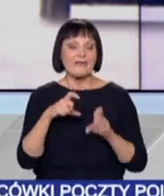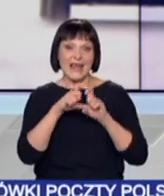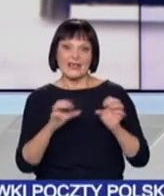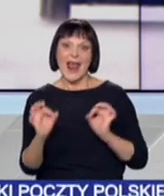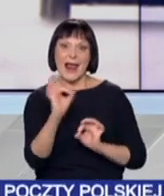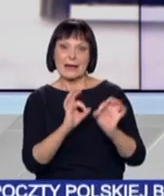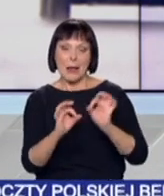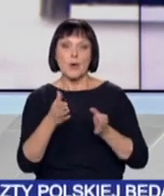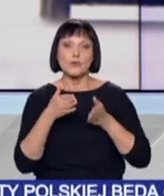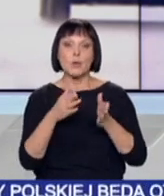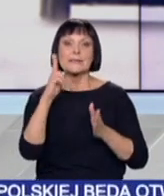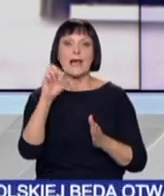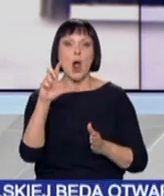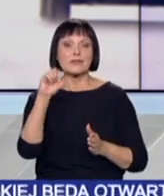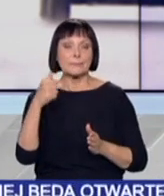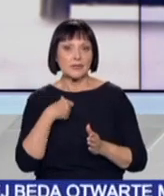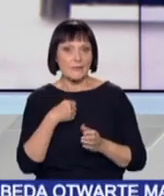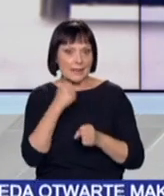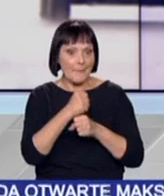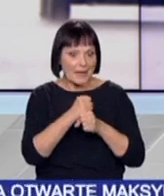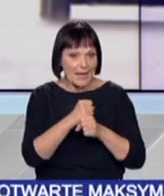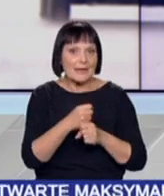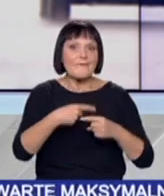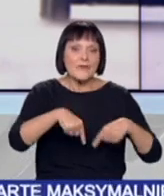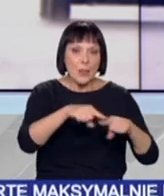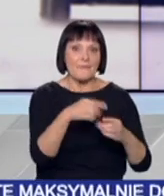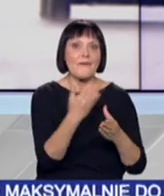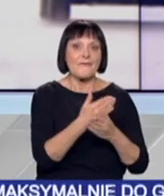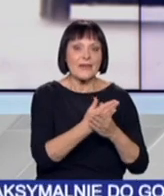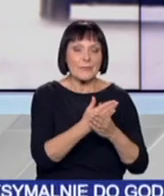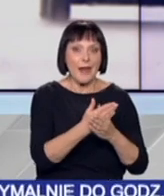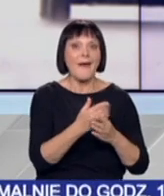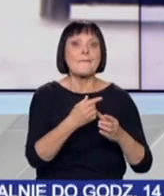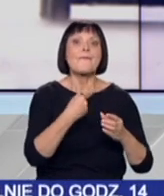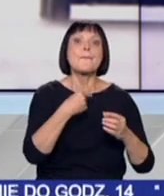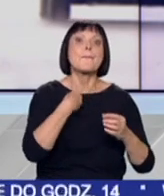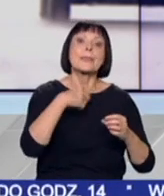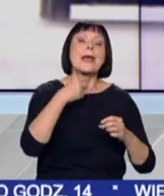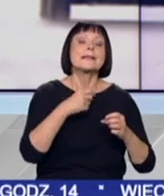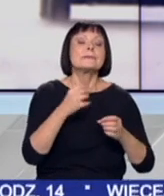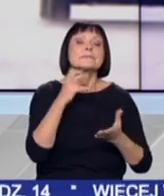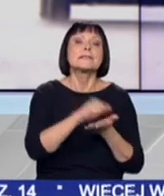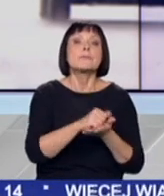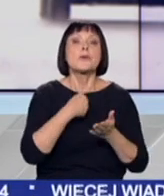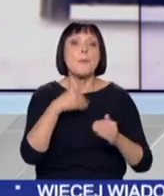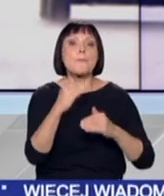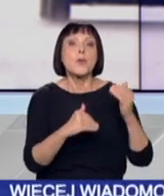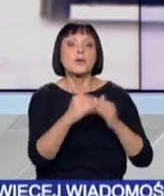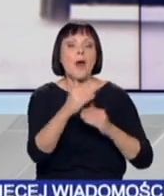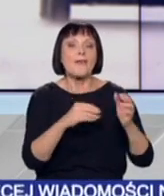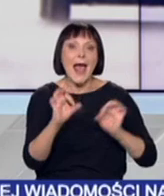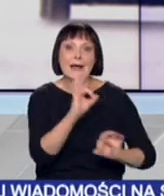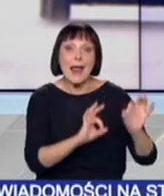remontu ulicy Kocmyrzowskiej pracę przy jego użyciu wykonywała jedna z firm podwykonawczych, która zajmuje się także budową